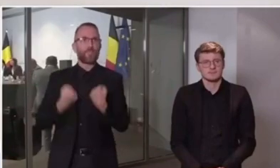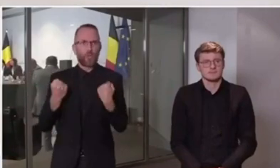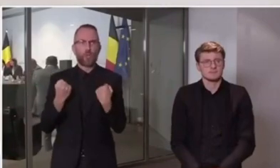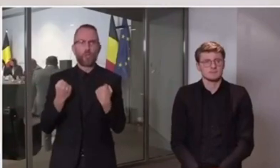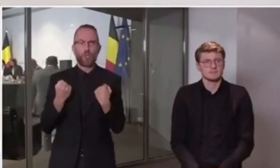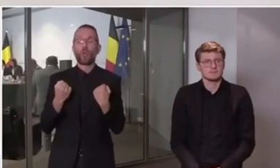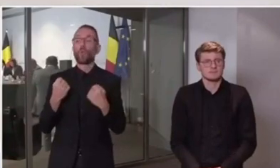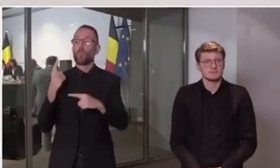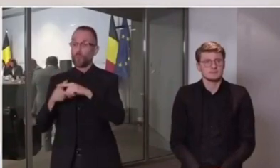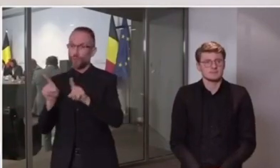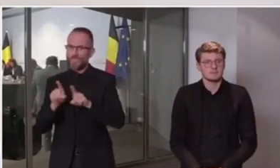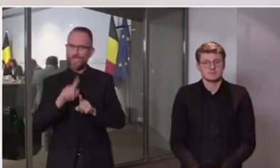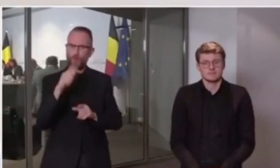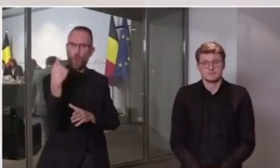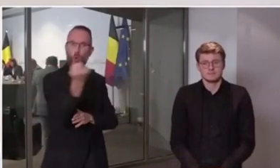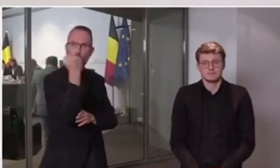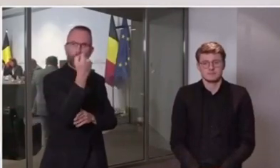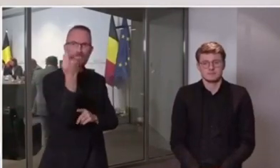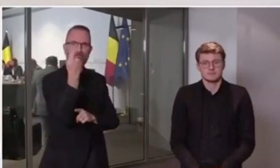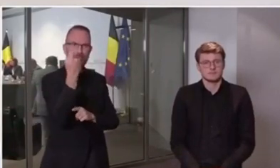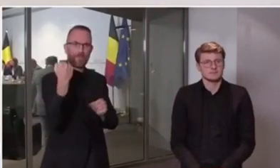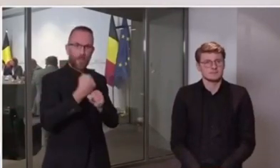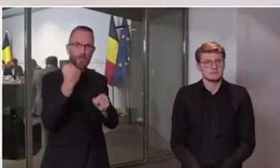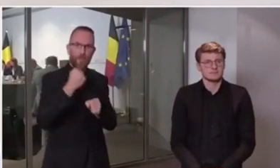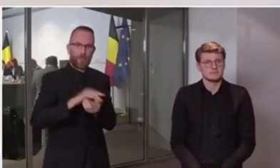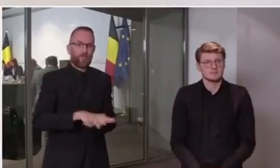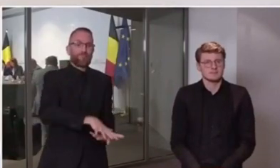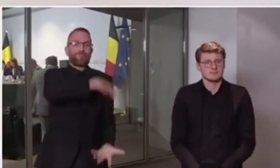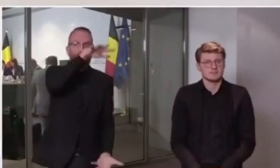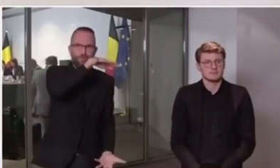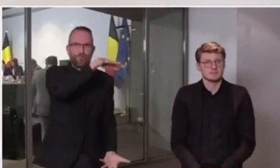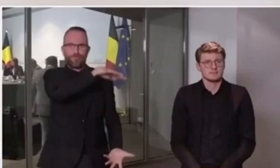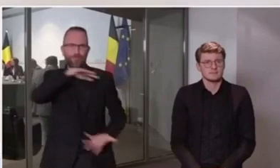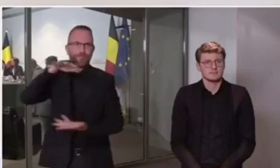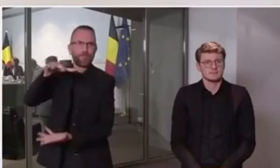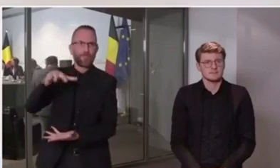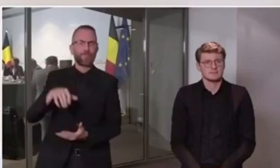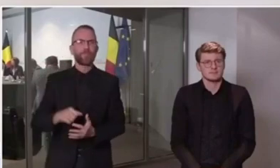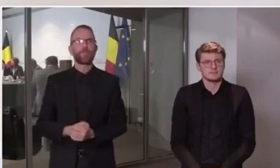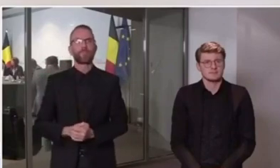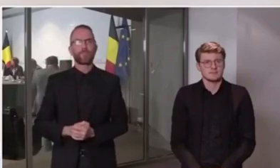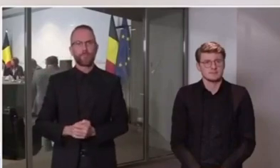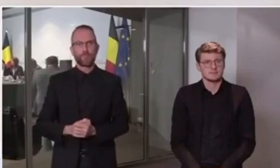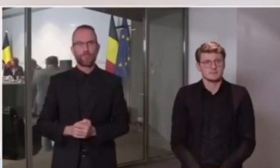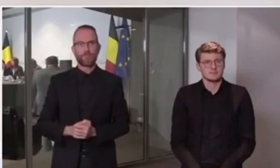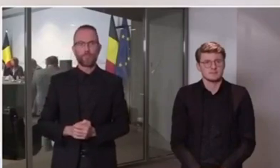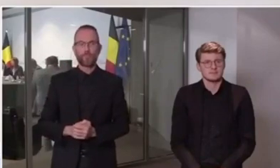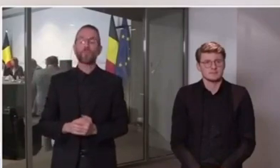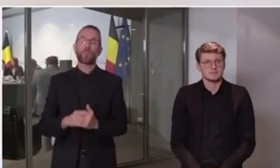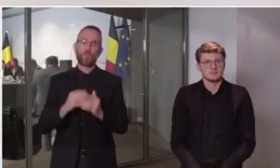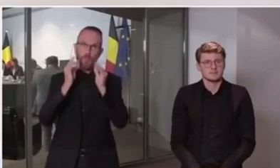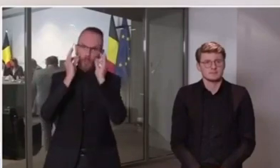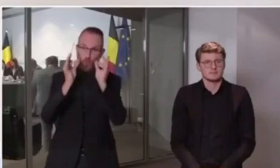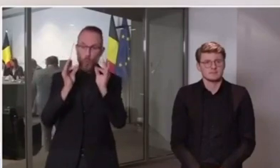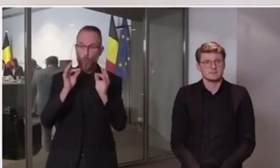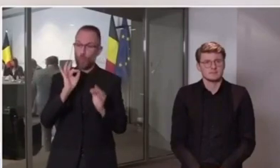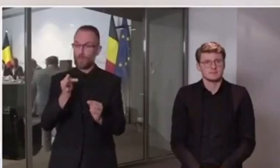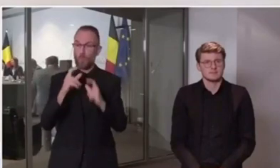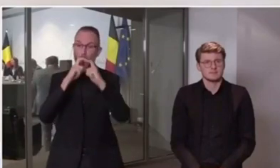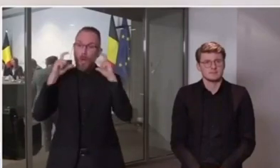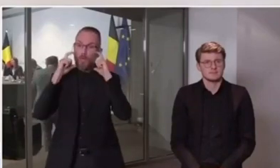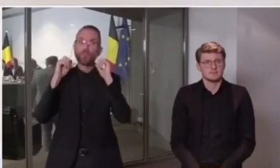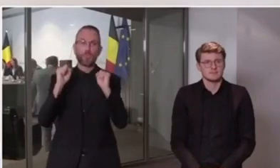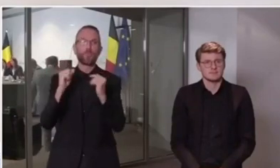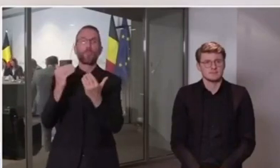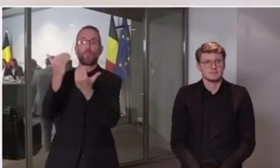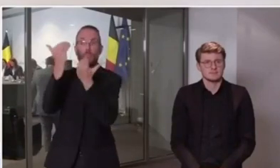étant dit, n'oublions jamais que si le port du masque peut nous aider à nous protéger, il n'est jamais une sécurité à part entière. Il doit